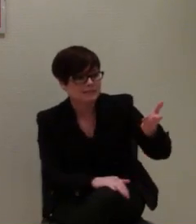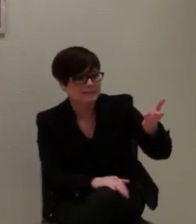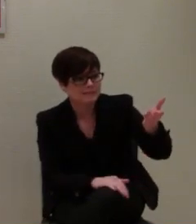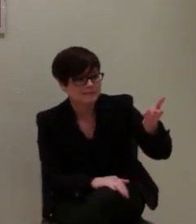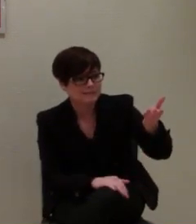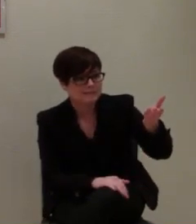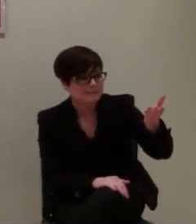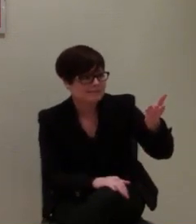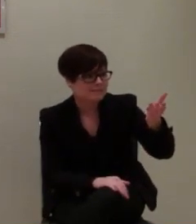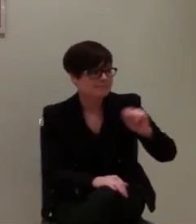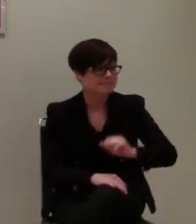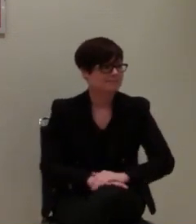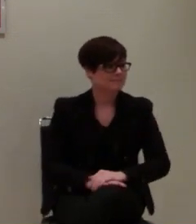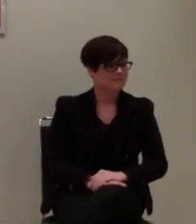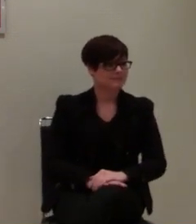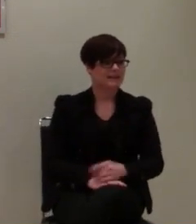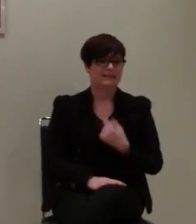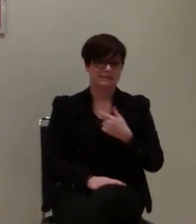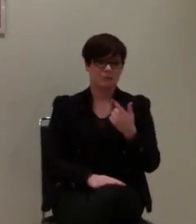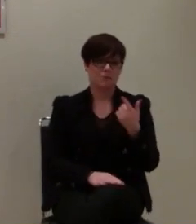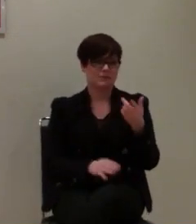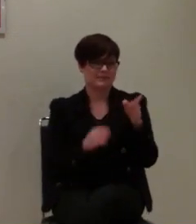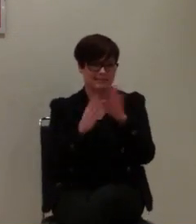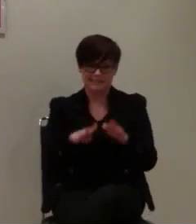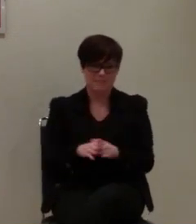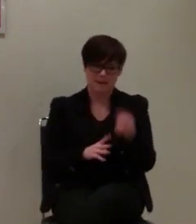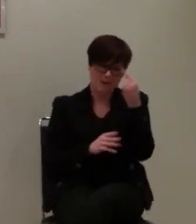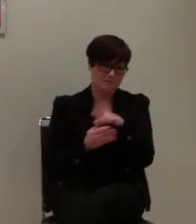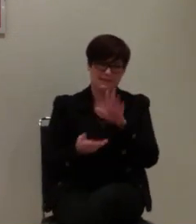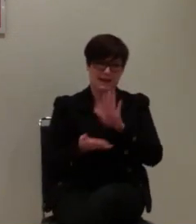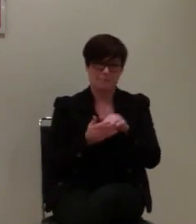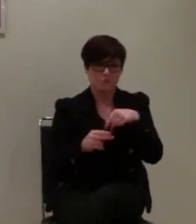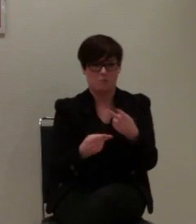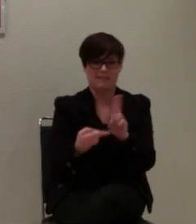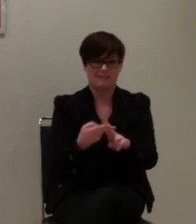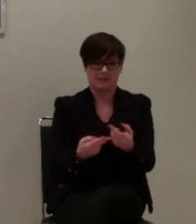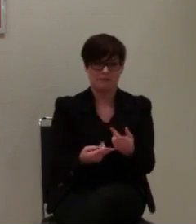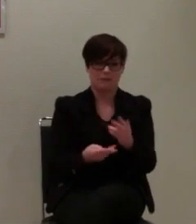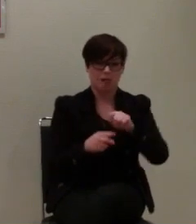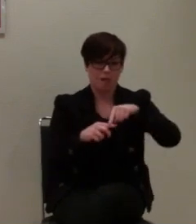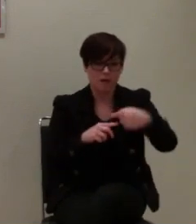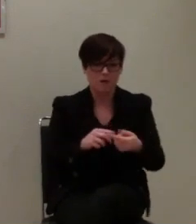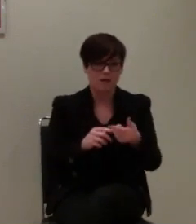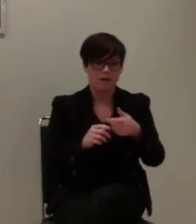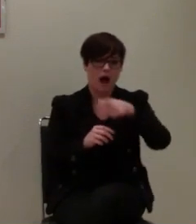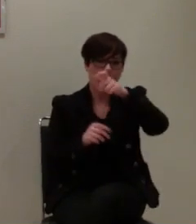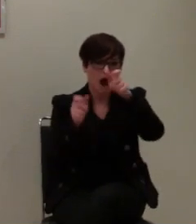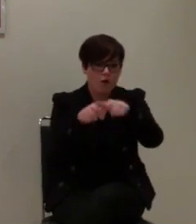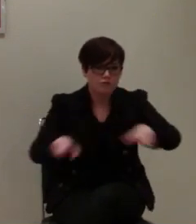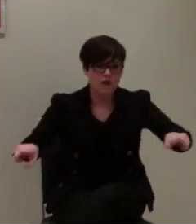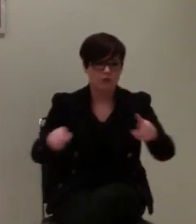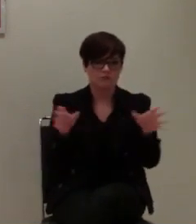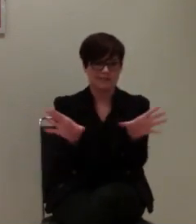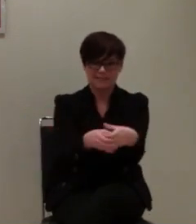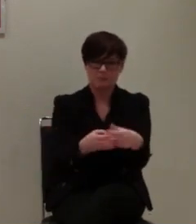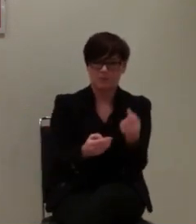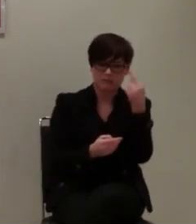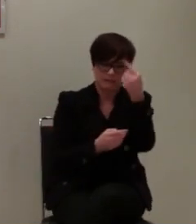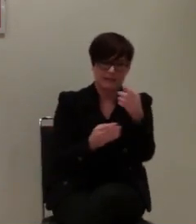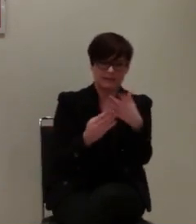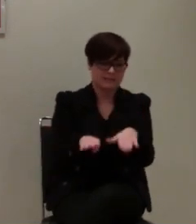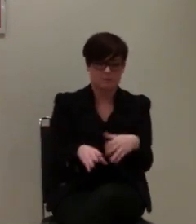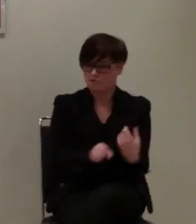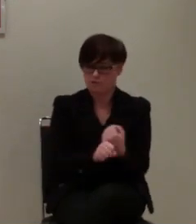Ja, im Dezember, weiß ich nicht, also wir sind Landesparteitag, dann das Wochenende drauf, sind viele Aufstellungsversammlungen, also ich glaube, im Dezember kriegen wir das nicht nochmal hin.